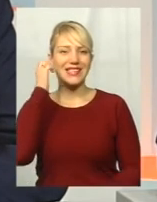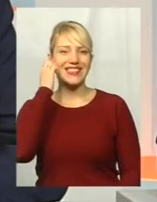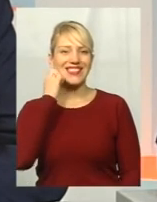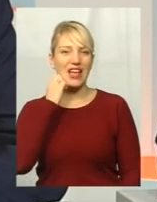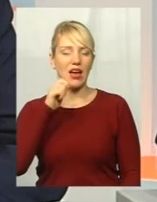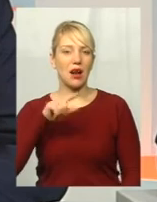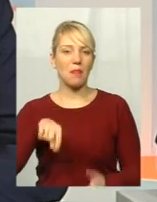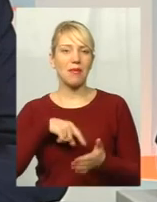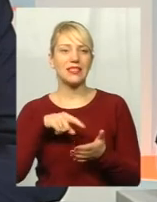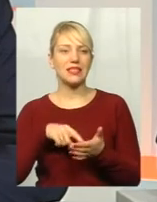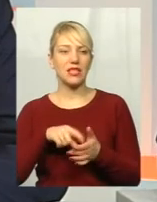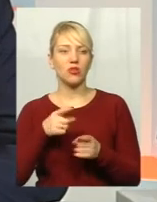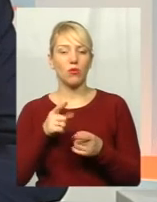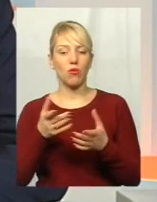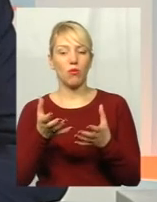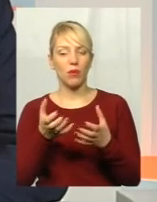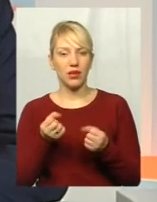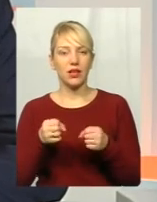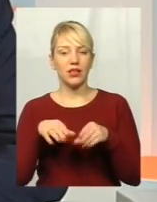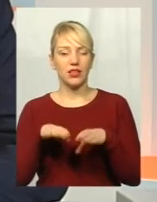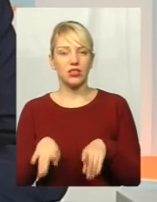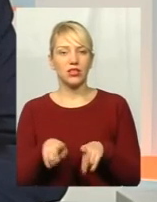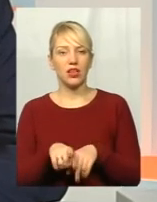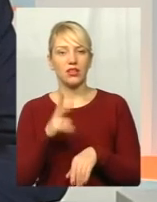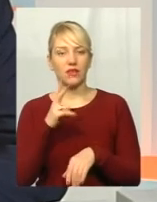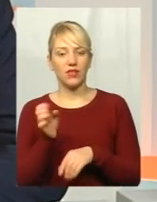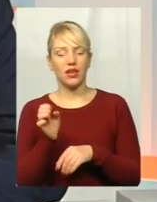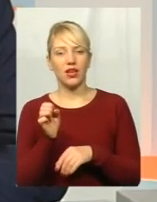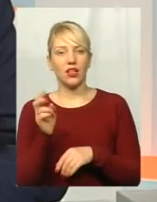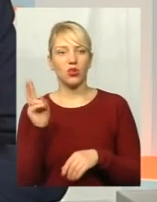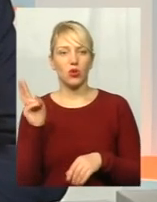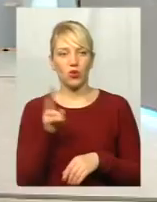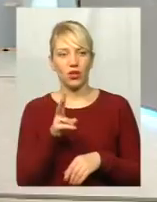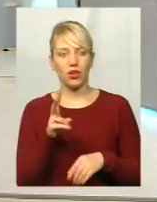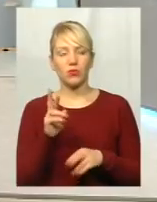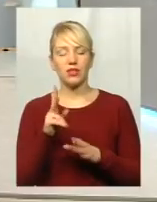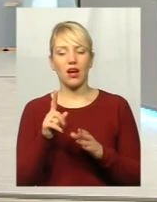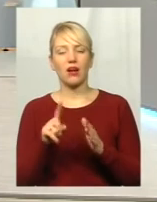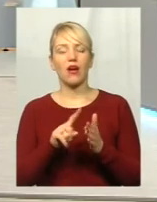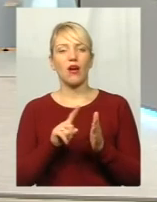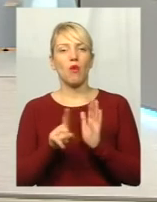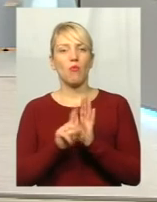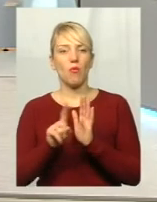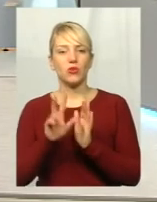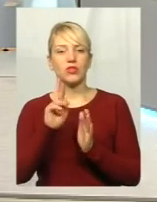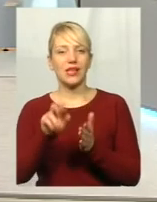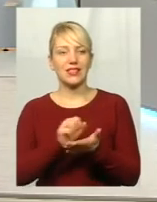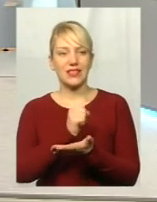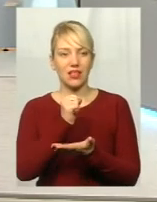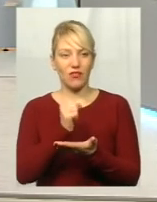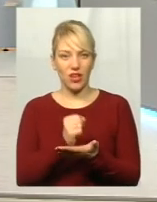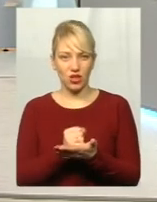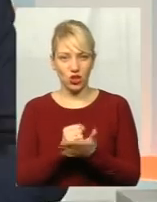тому ми прийняли рішення, що дві машини пустити по маршруту, як затверджено до другої